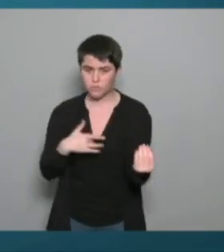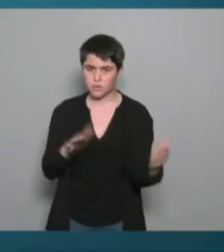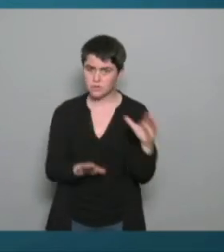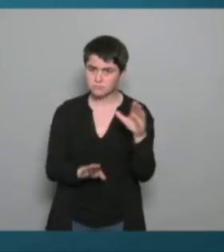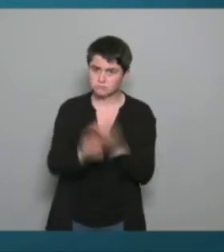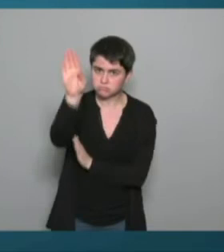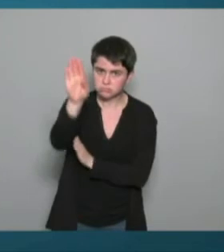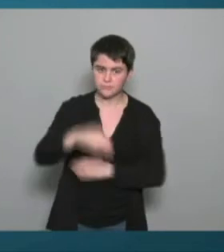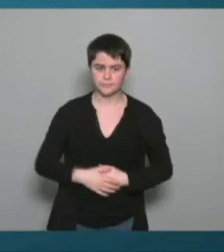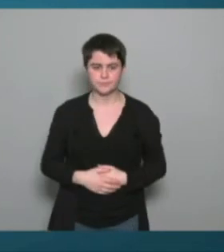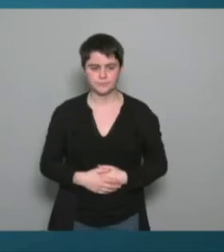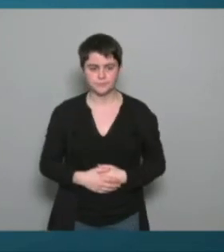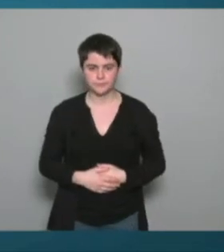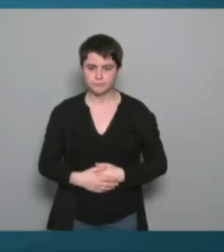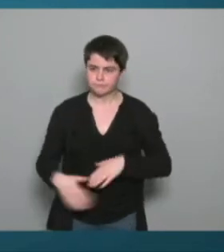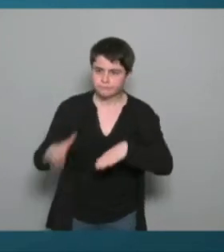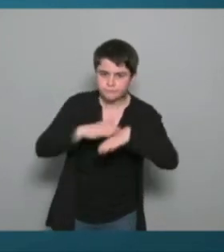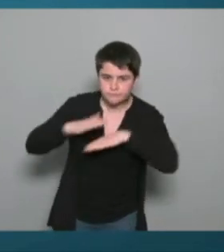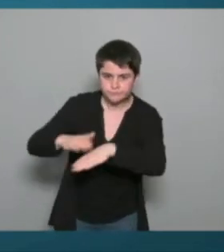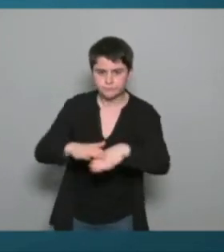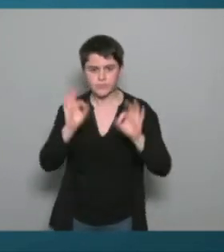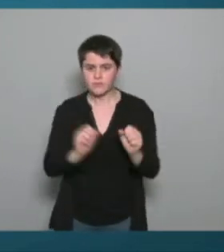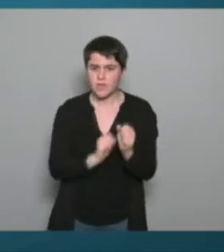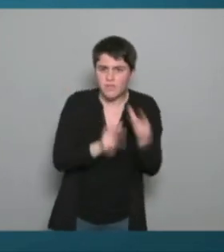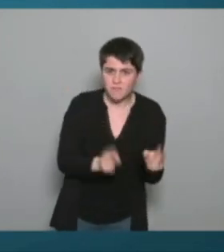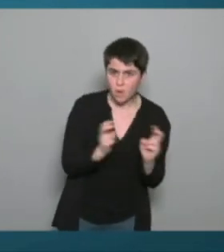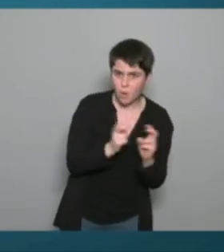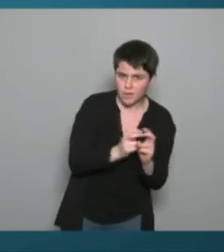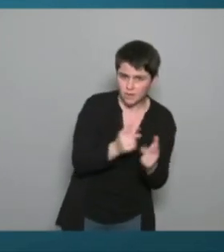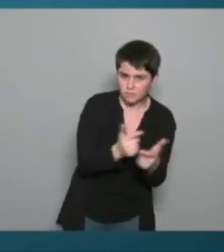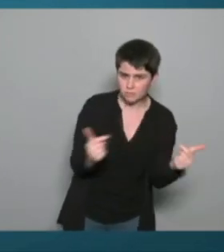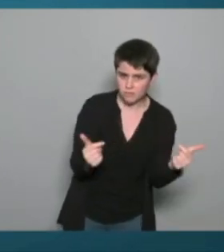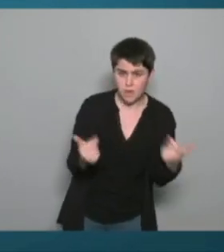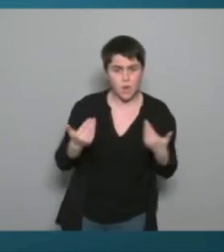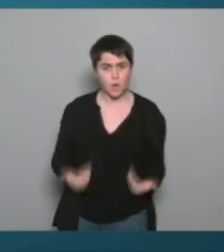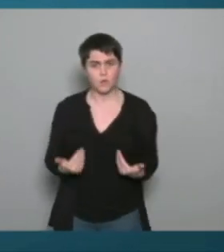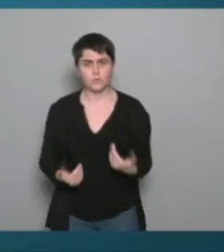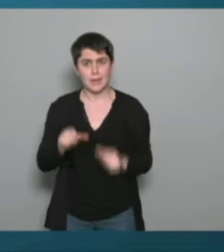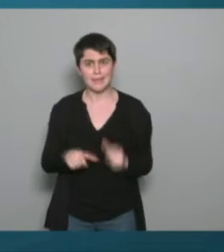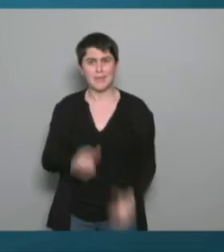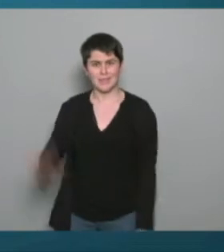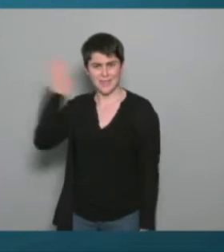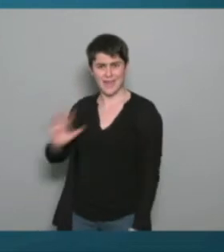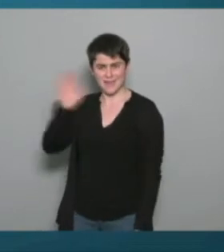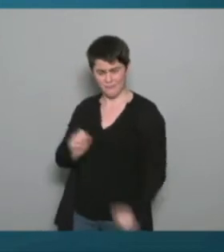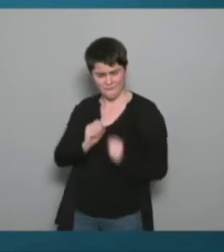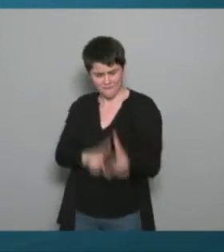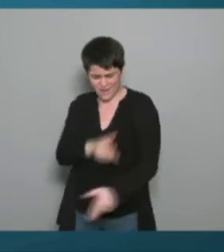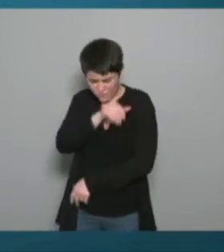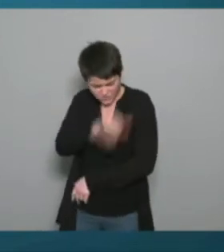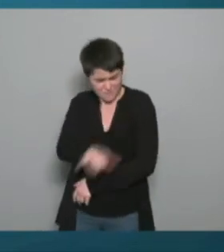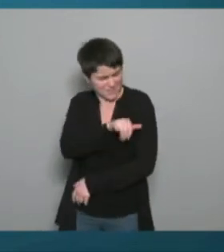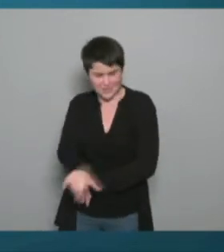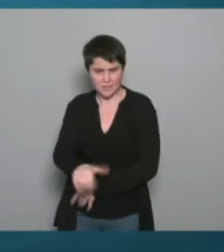du vélo électrique ou autre etc moi je peux vous dire qu'aujourd'hui il y a des personnes qui ne faisaient jamais de vélo qui ne faisaient jamais d'activité physique et par ces